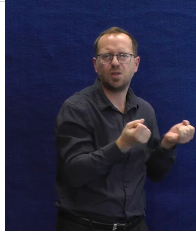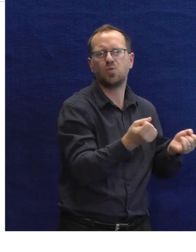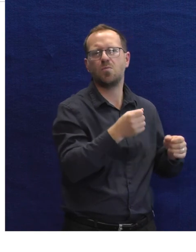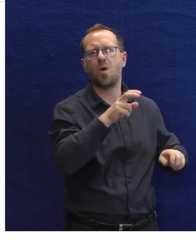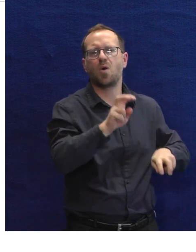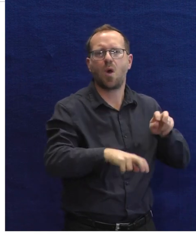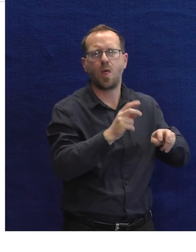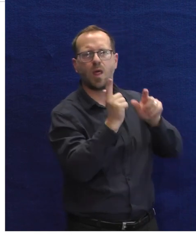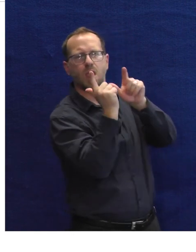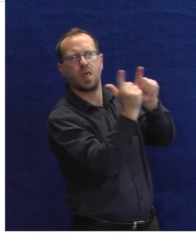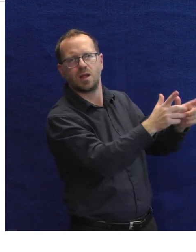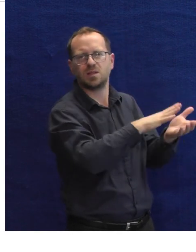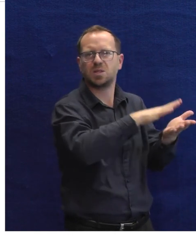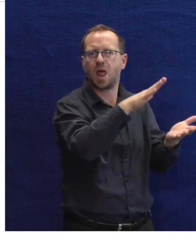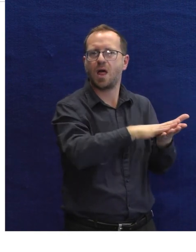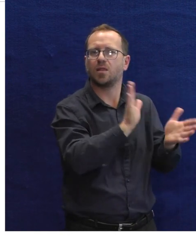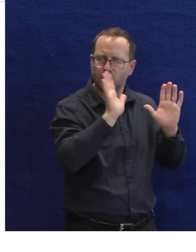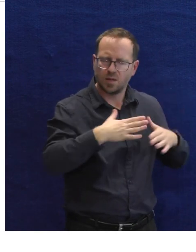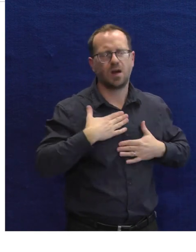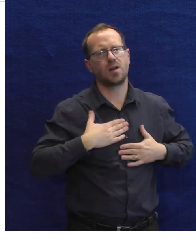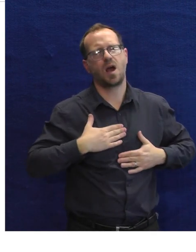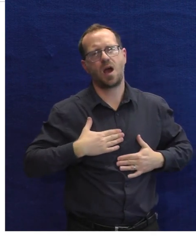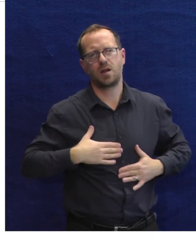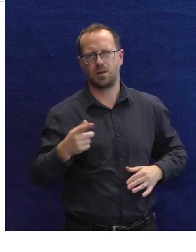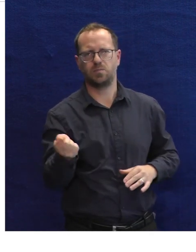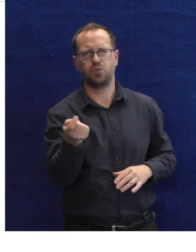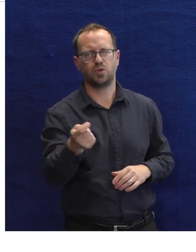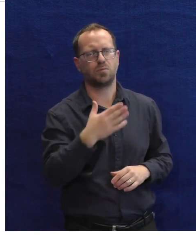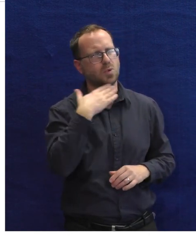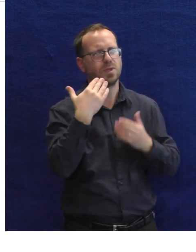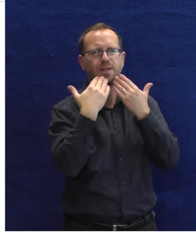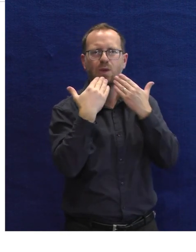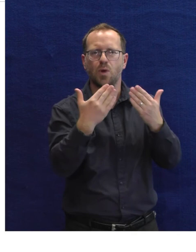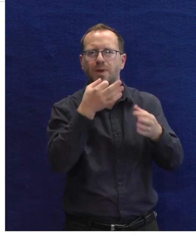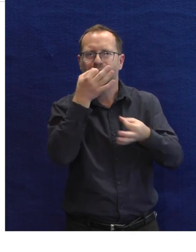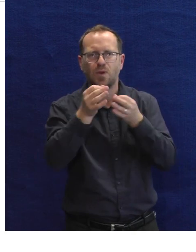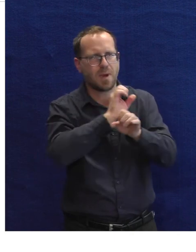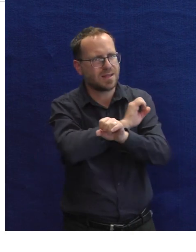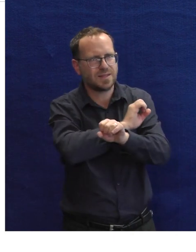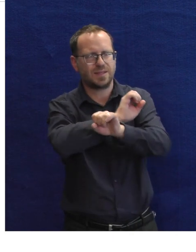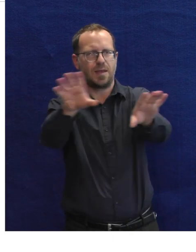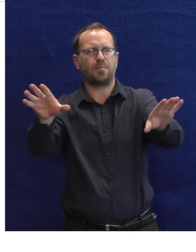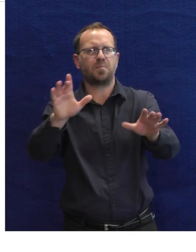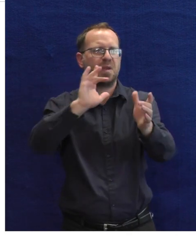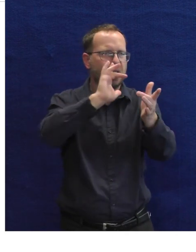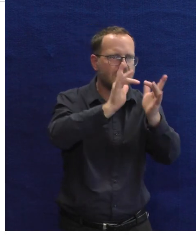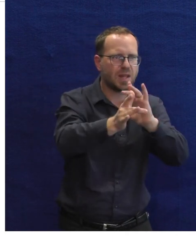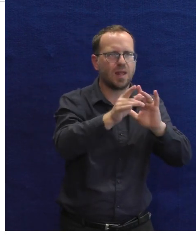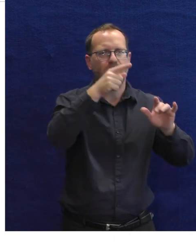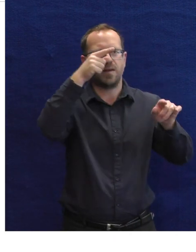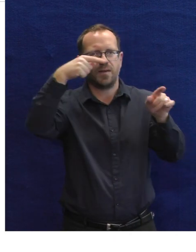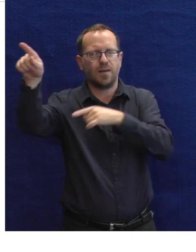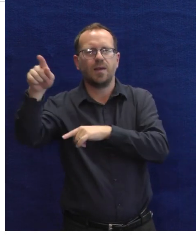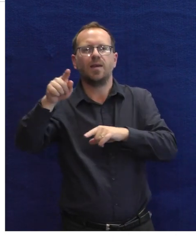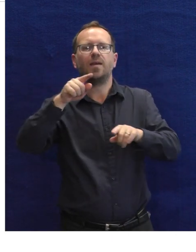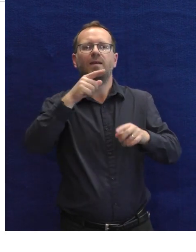ležely ty pomůcky v šuplíku, ale je důležité, aby kolovaly. Takže děkujeme moc předem za to, že budete zpřístupňovat informaci